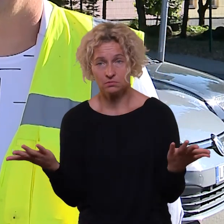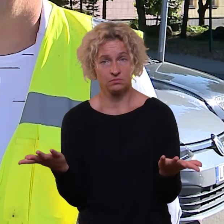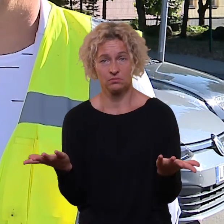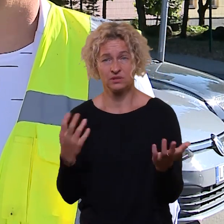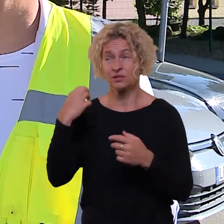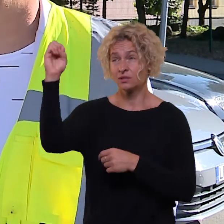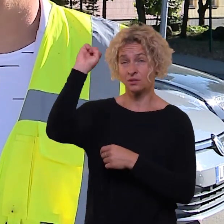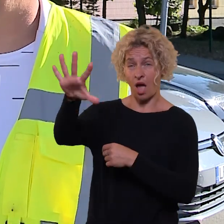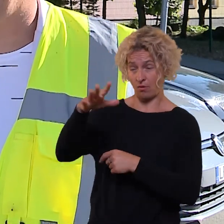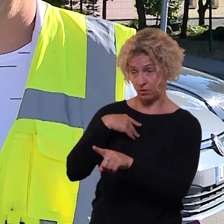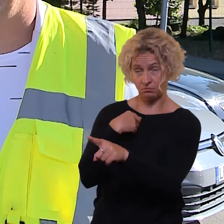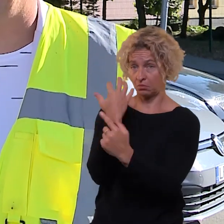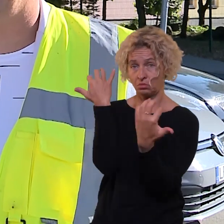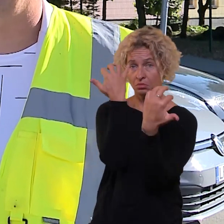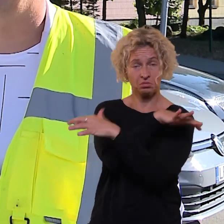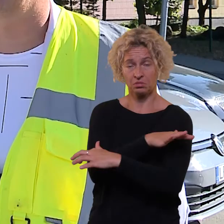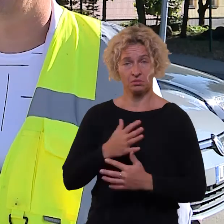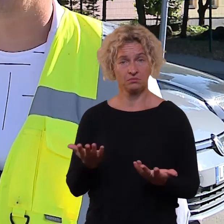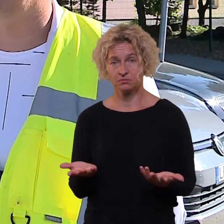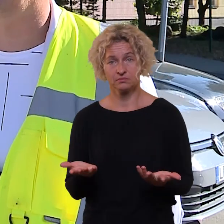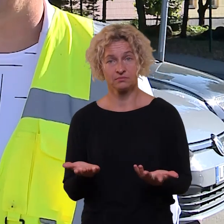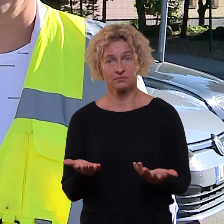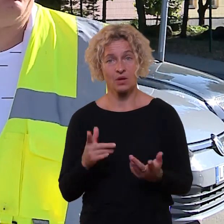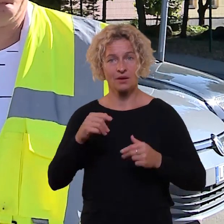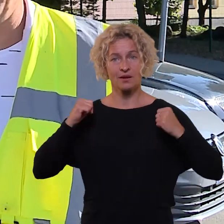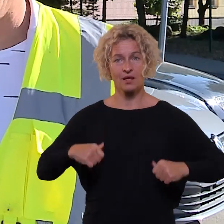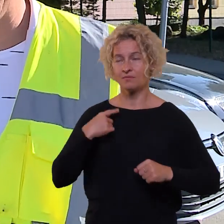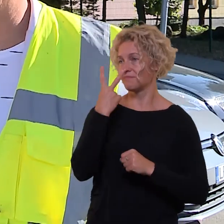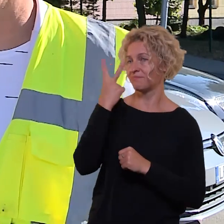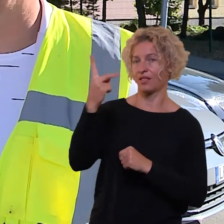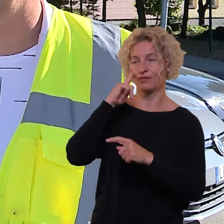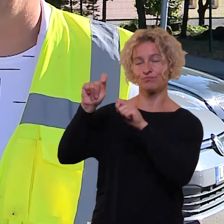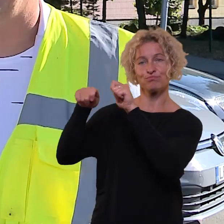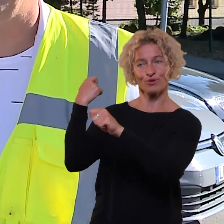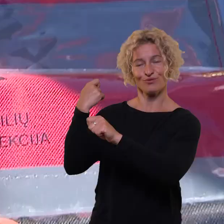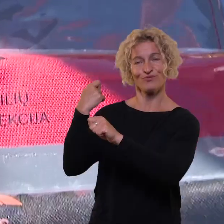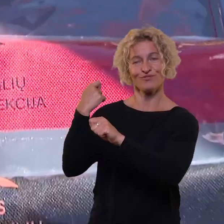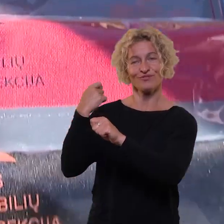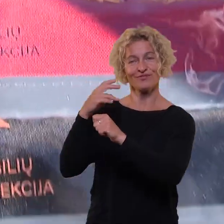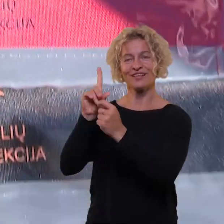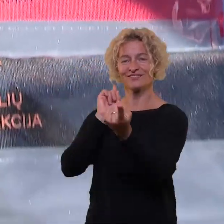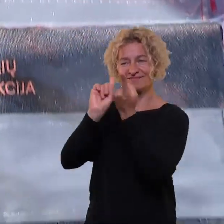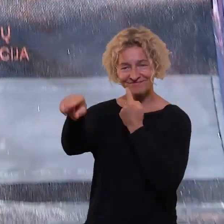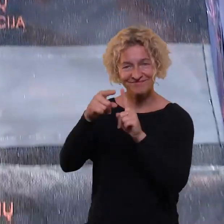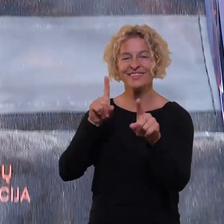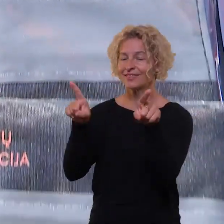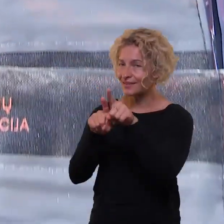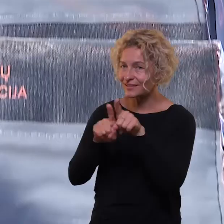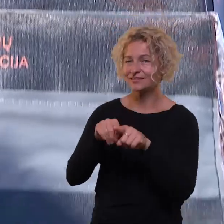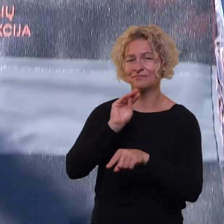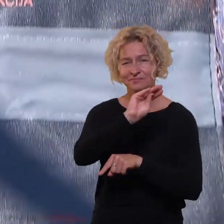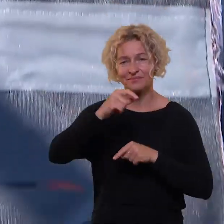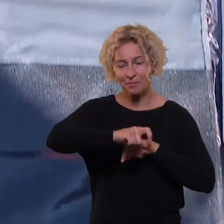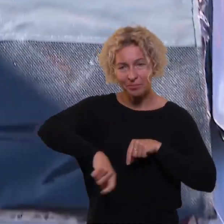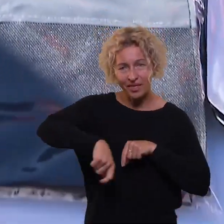Nes šviesos, saulį šviečia, šviesos jau taip, nu, neduodo tokio efektyvumo, kai varai iški lemene. O pėstiesiams irgi priminam